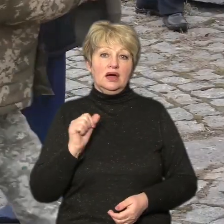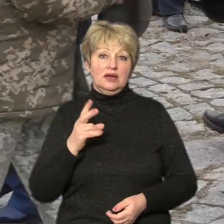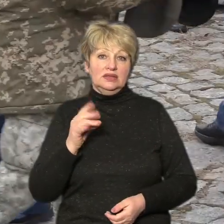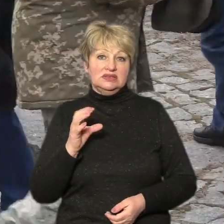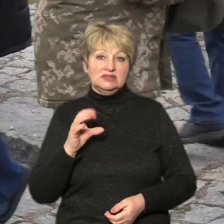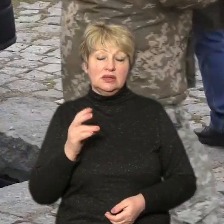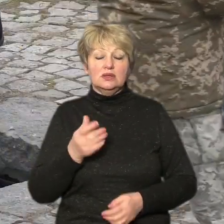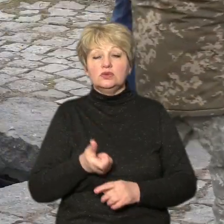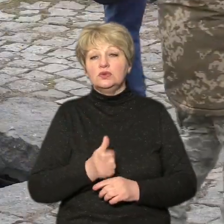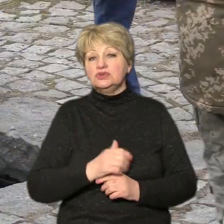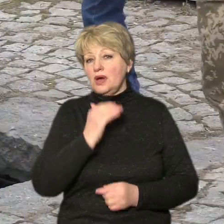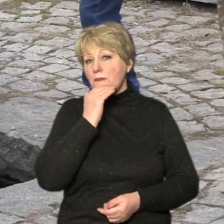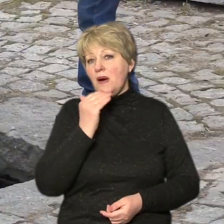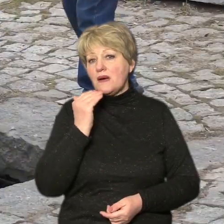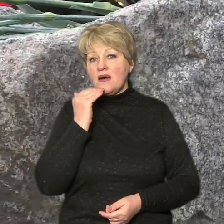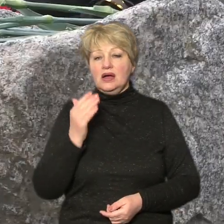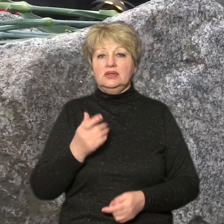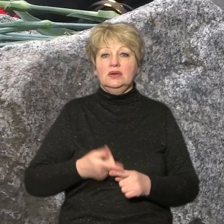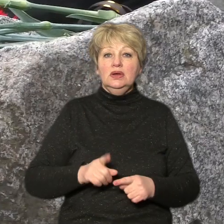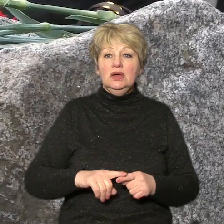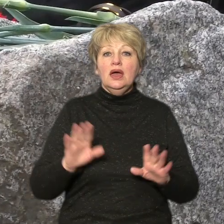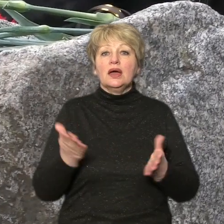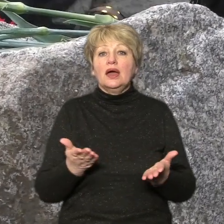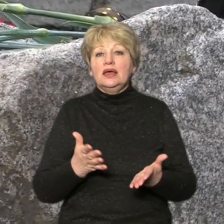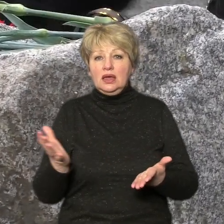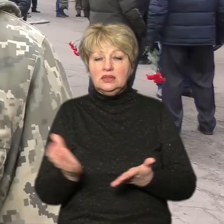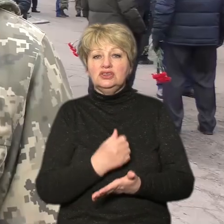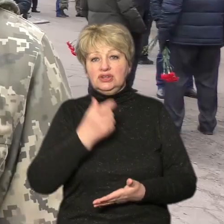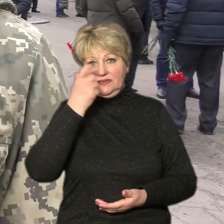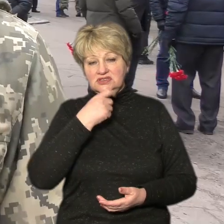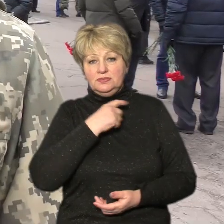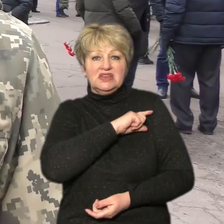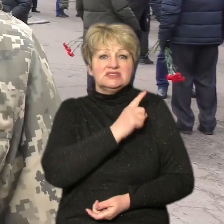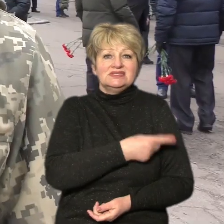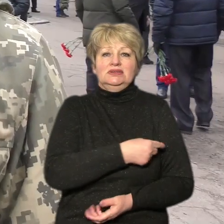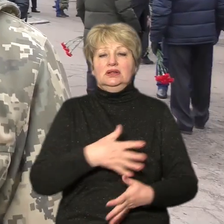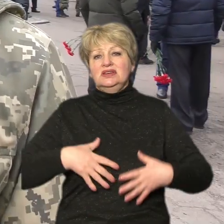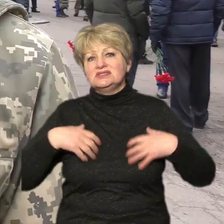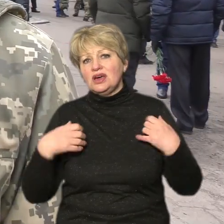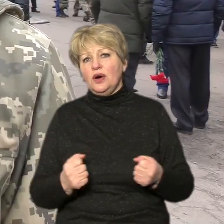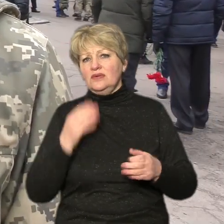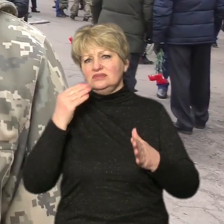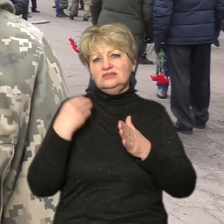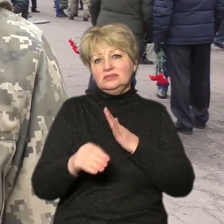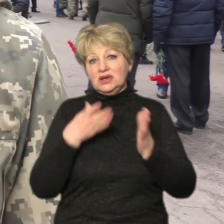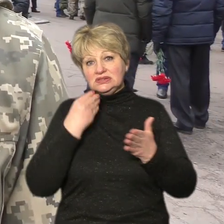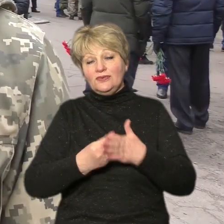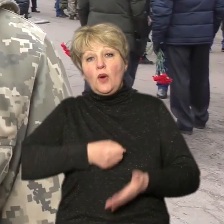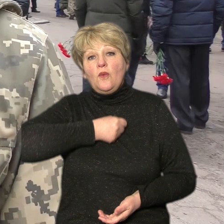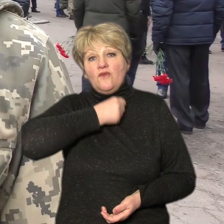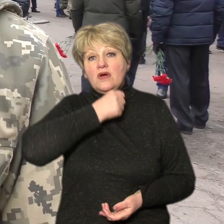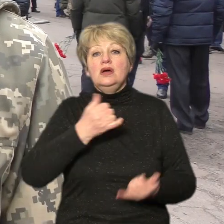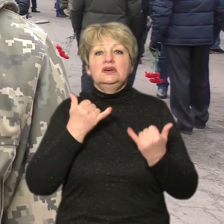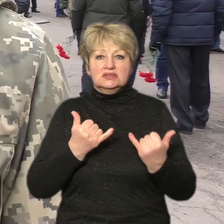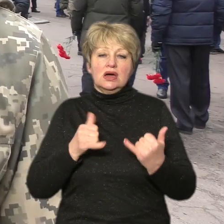багато наших афганців. Ті, які знайшли в собі сили, здоров'я, незважаючи на свій вік, зараз